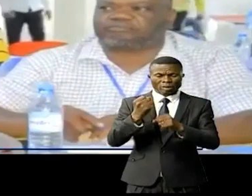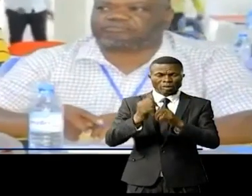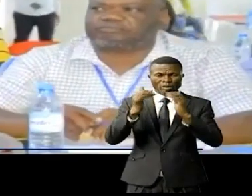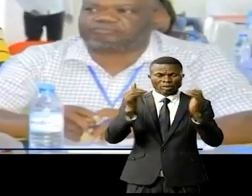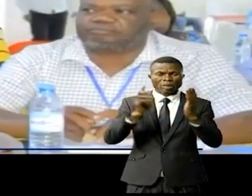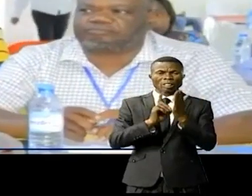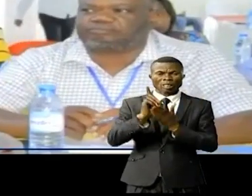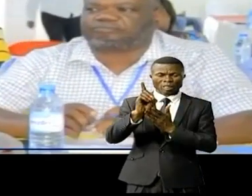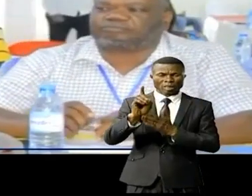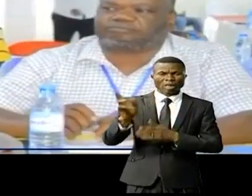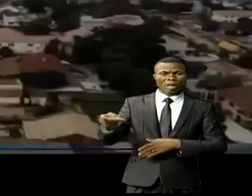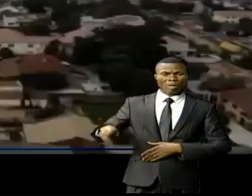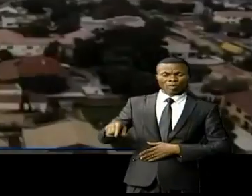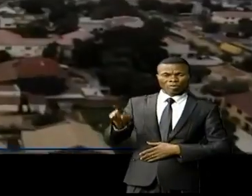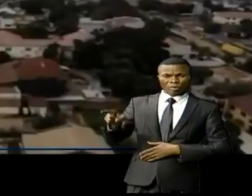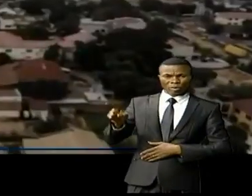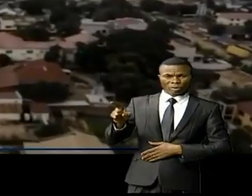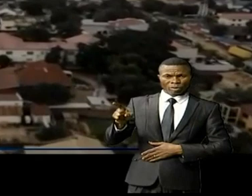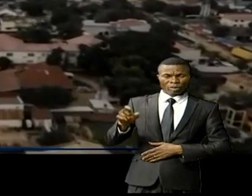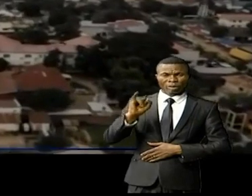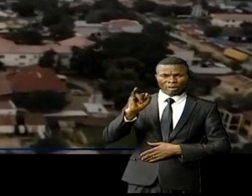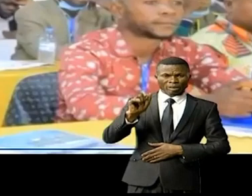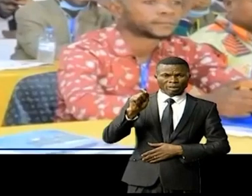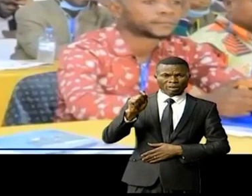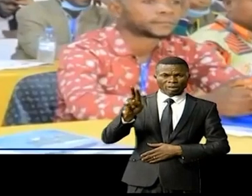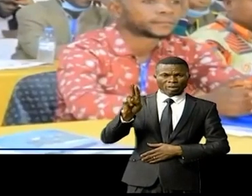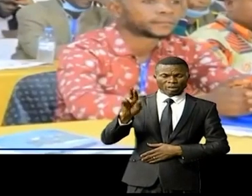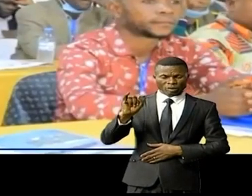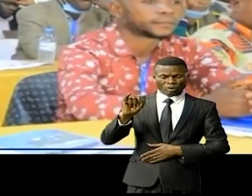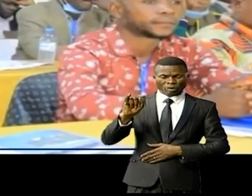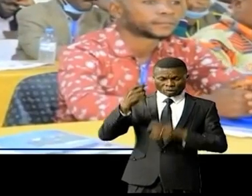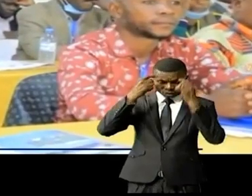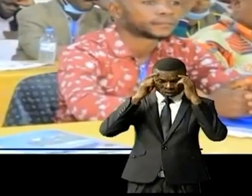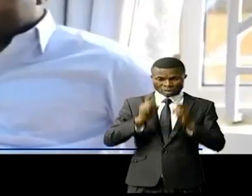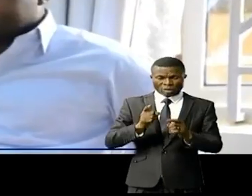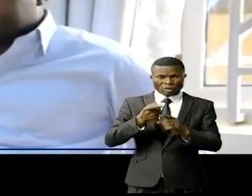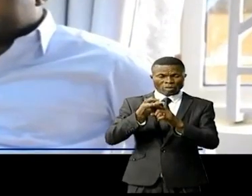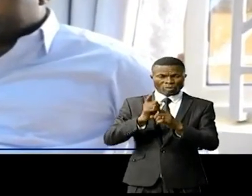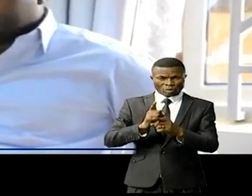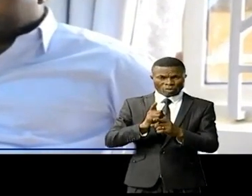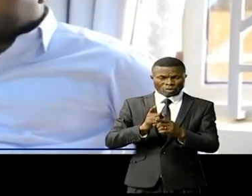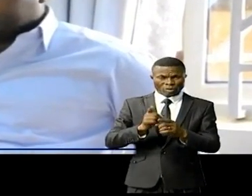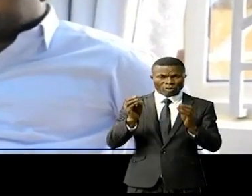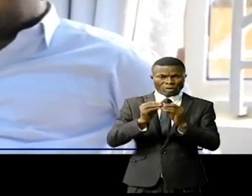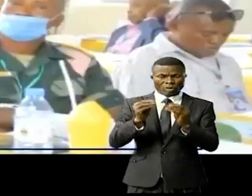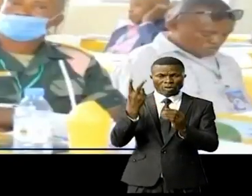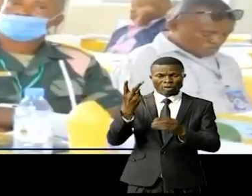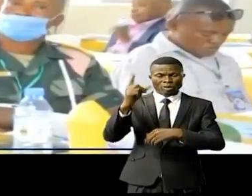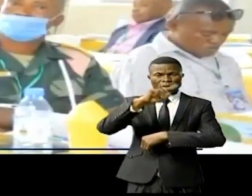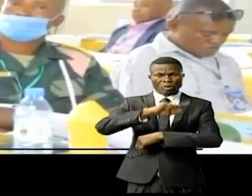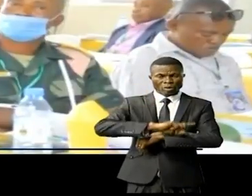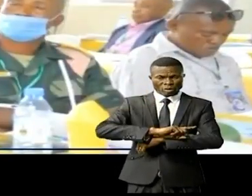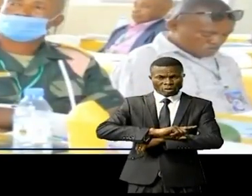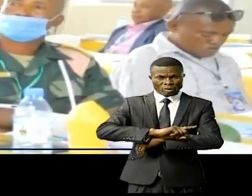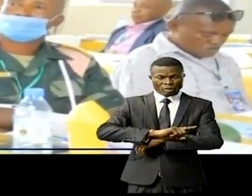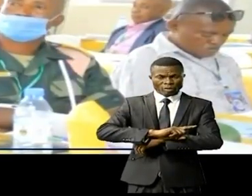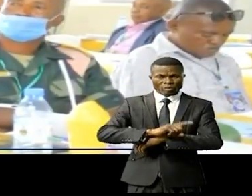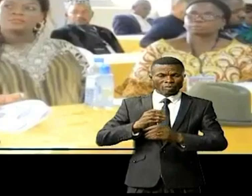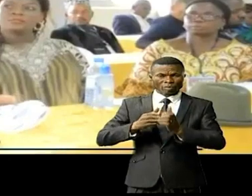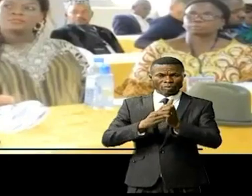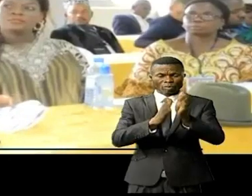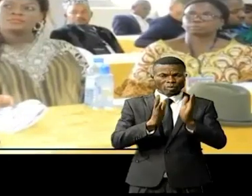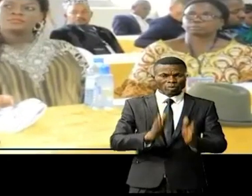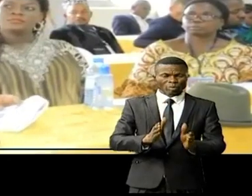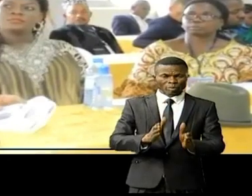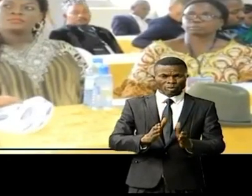le développement de cette partie de l'Ituri. C'est l'une des résolutions assorties d'un atelier de deux jours autour du leadership cohésif.